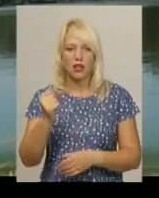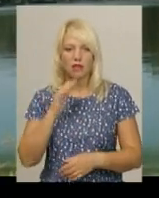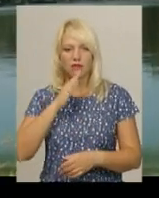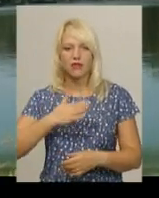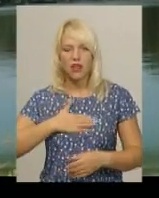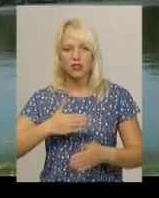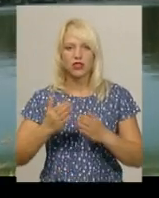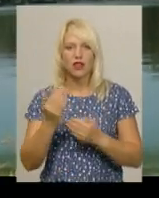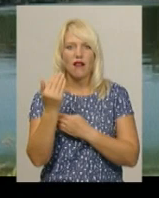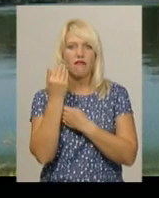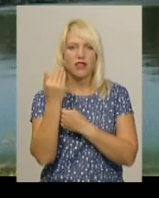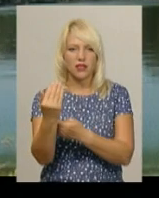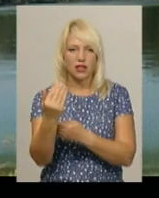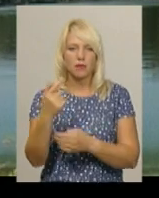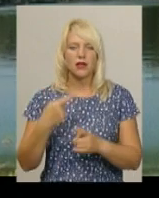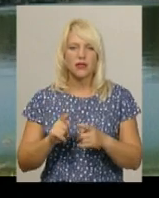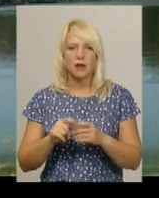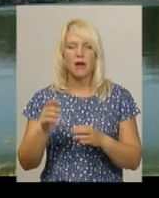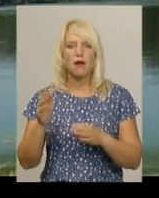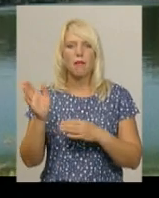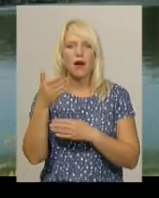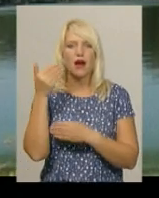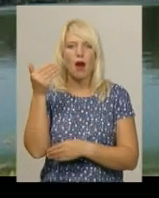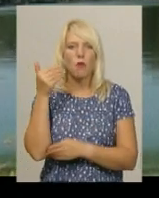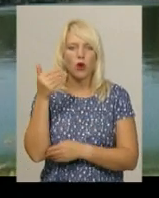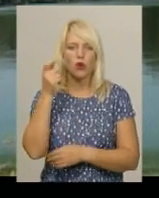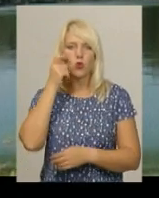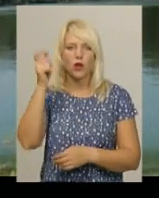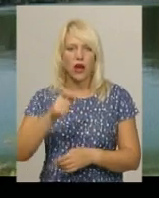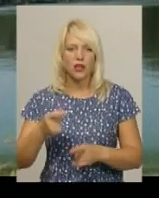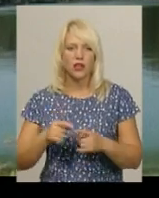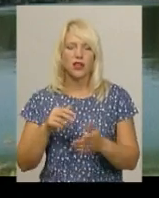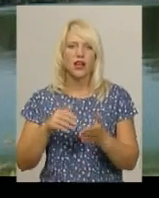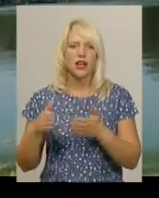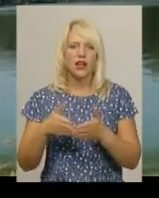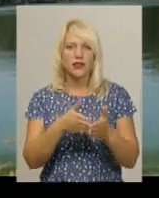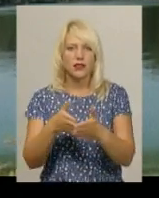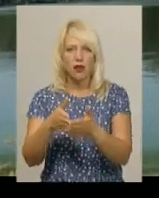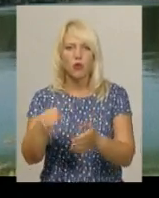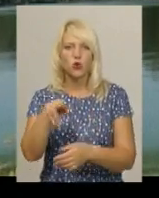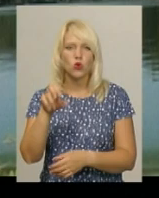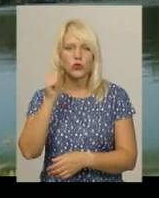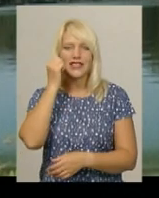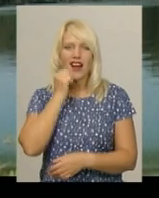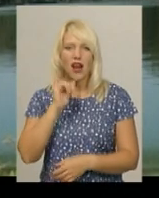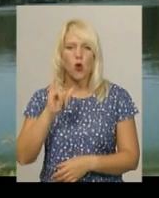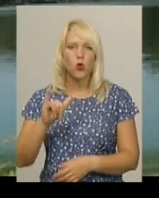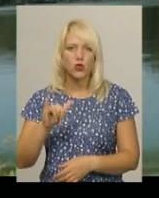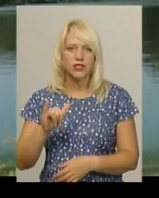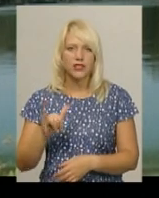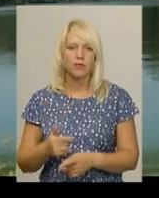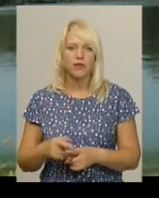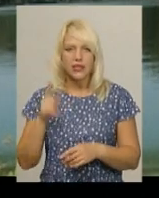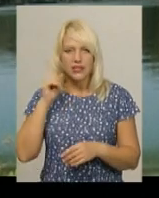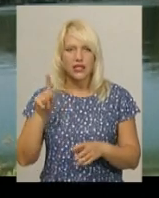вітрилах прапори України, двох сторон, йдемо до Старої Ушиці. Це дуже, ну ви знаєте,